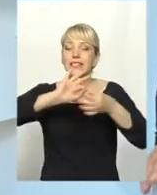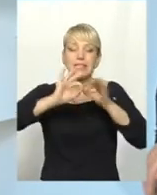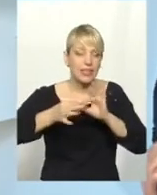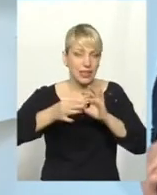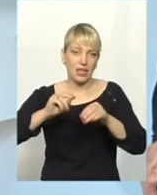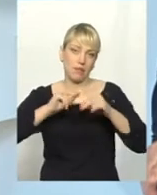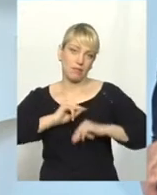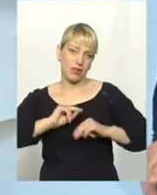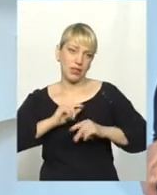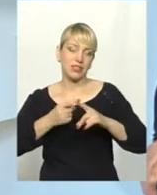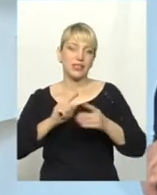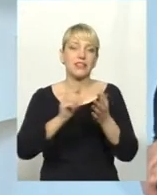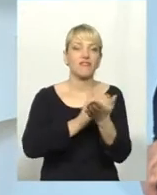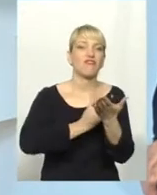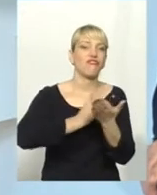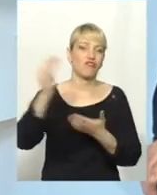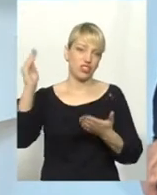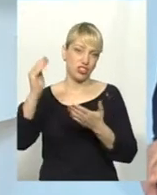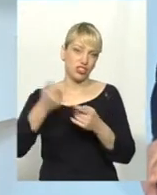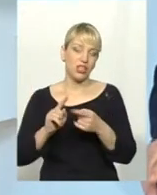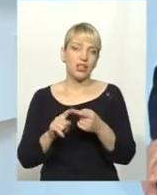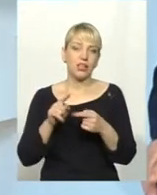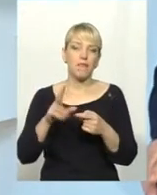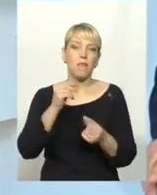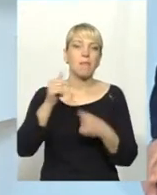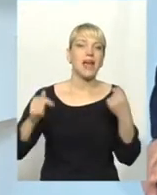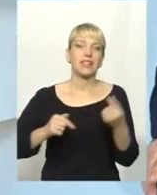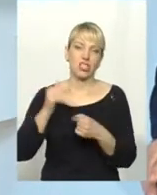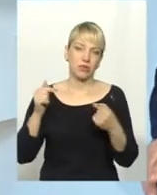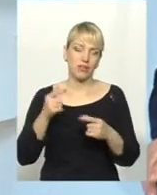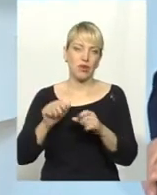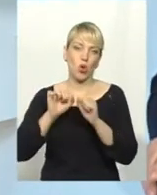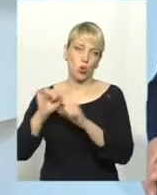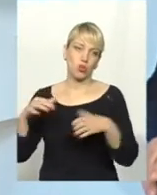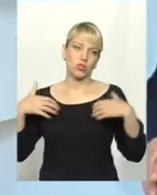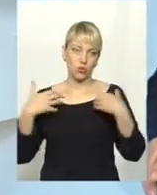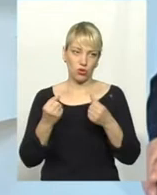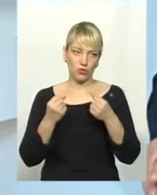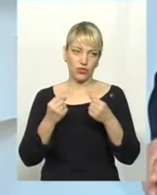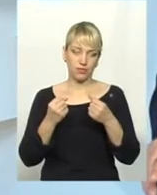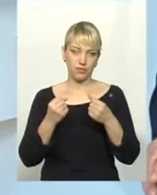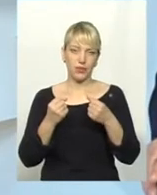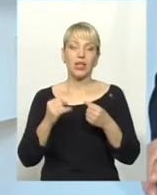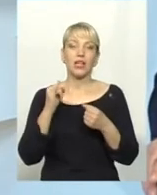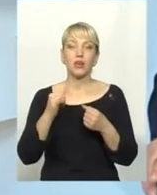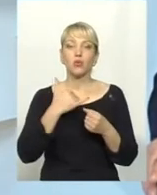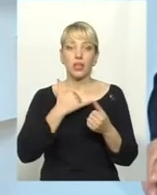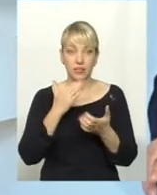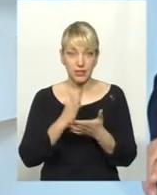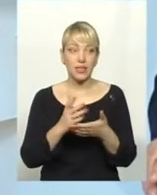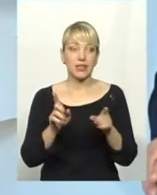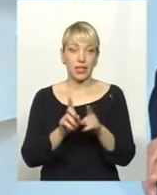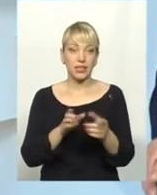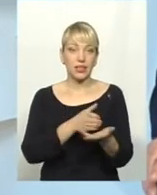організації охорони здоров'я, менеджменту в охороні здоров'я і так далі. І в нас є низка таких